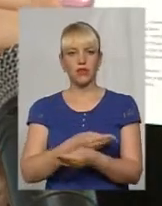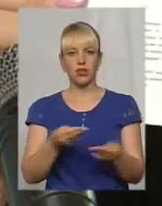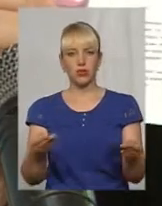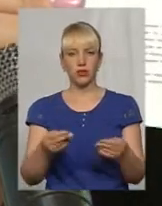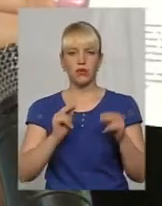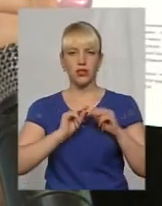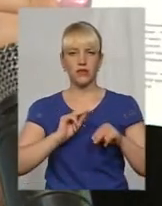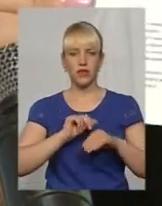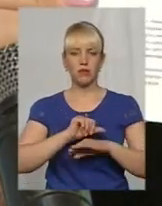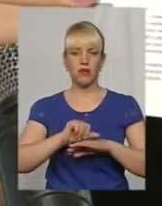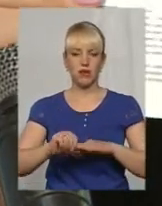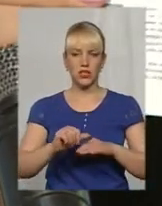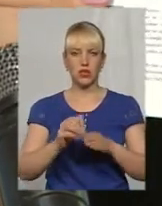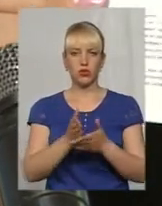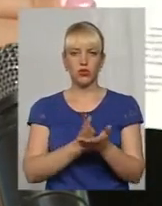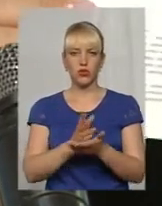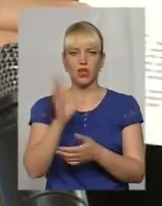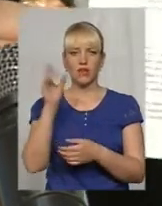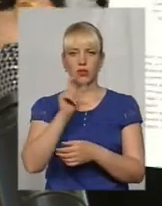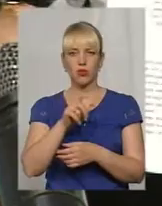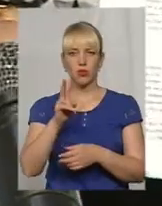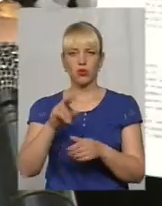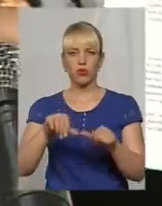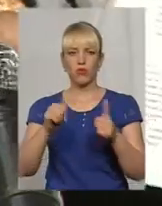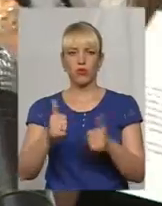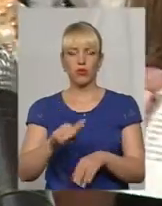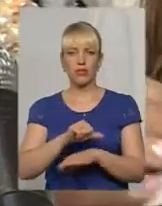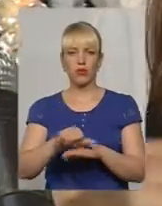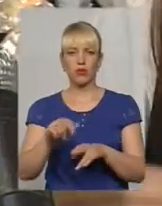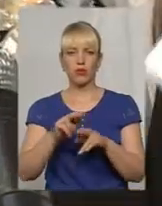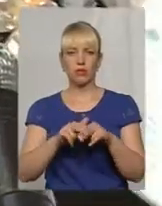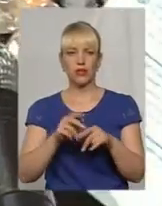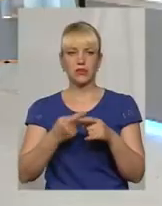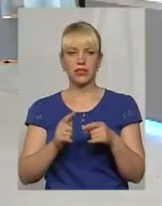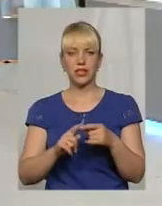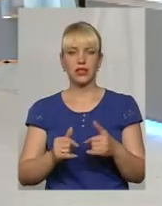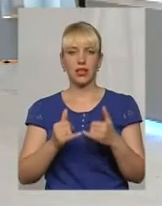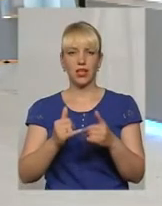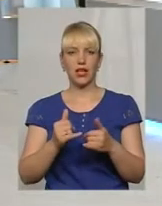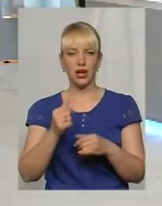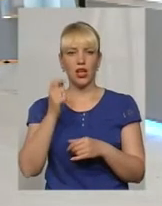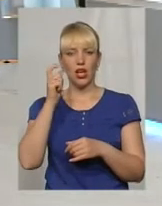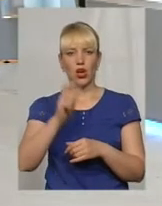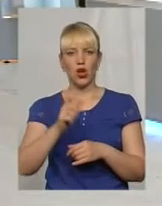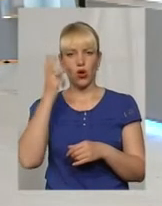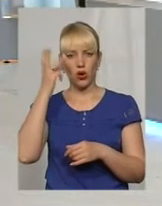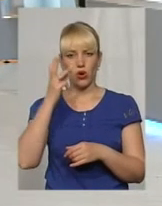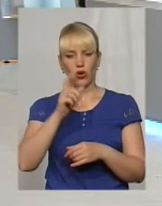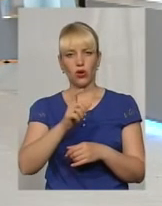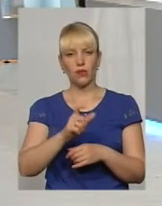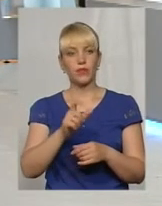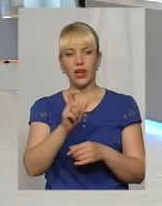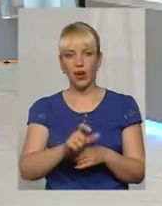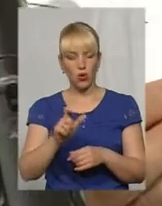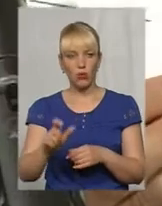міграційної служби всім громадянам, які оформлюються кордонний паспорт. Тобто, в ці пам'ятки для наших громадян України вказані всі ті